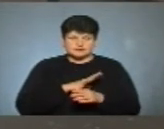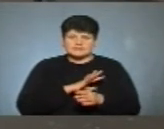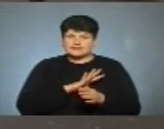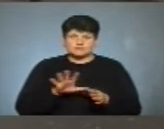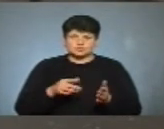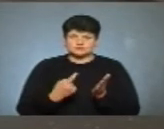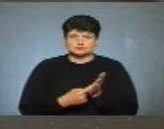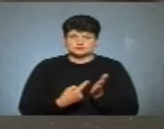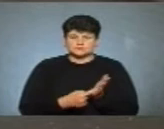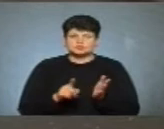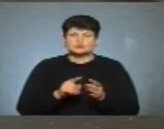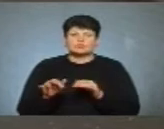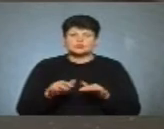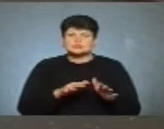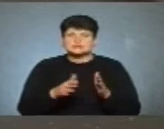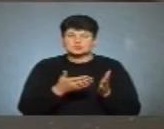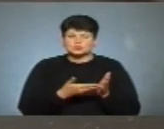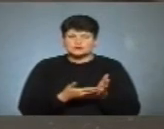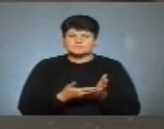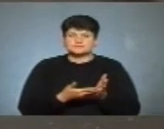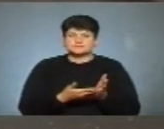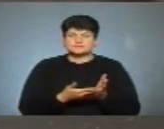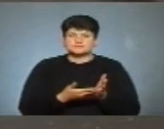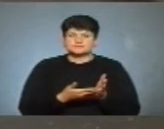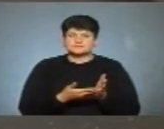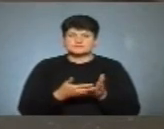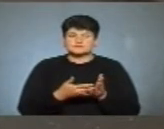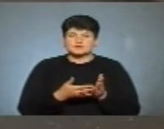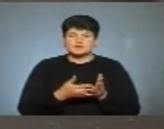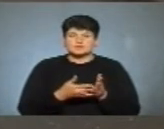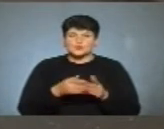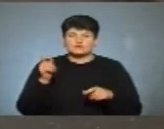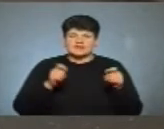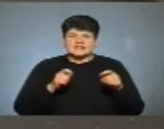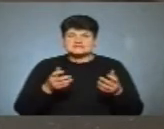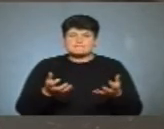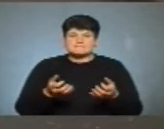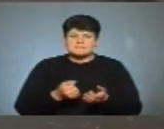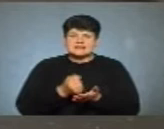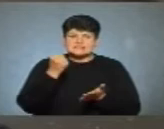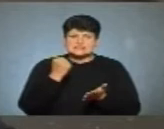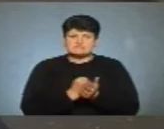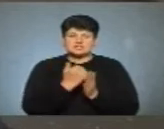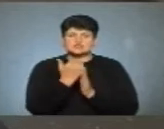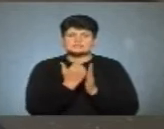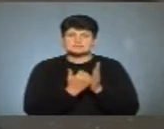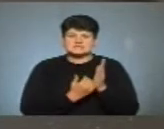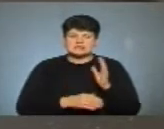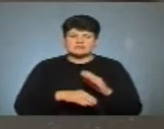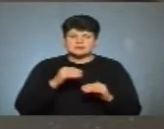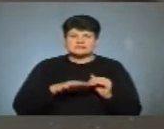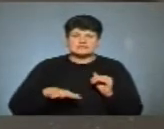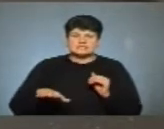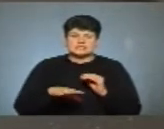було доведено, що в процедурі, коли конференція затверджувала списки, територіальний